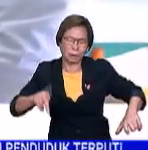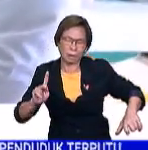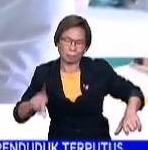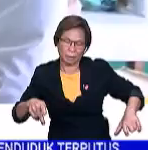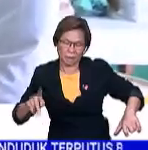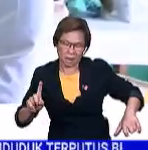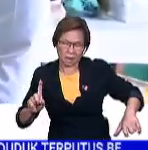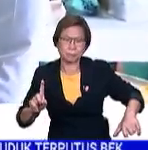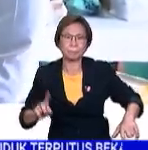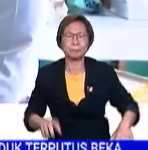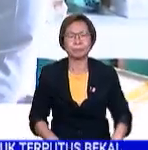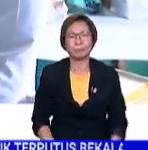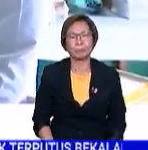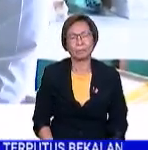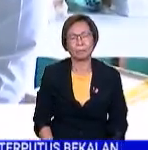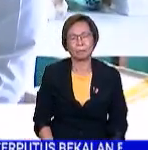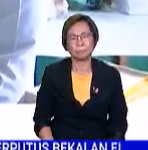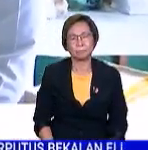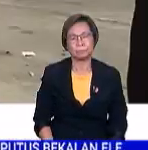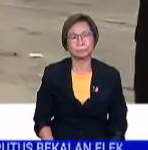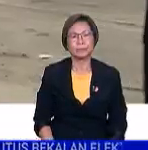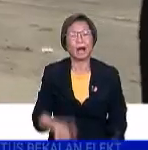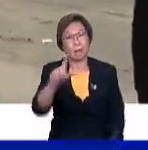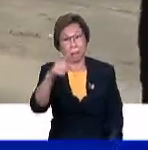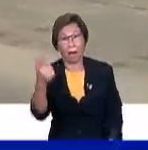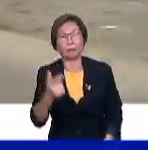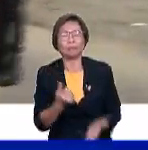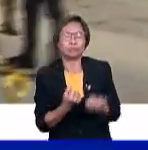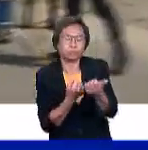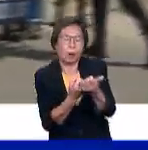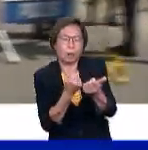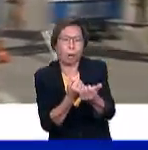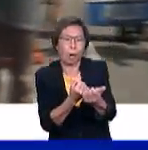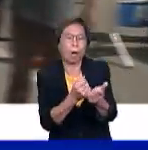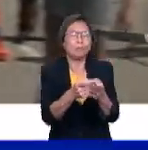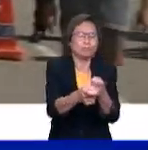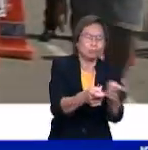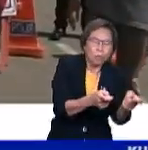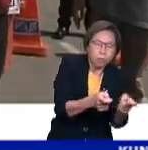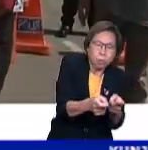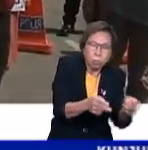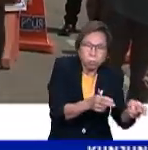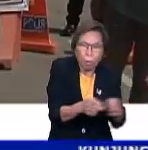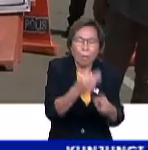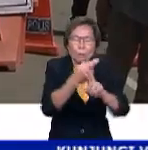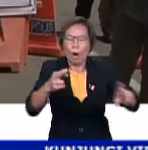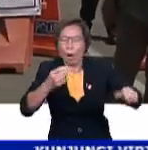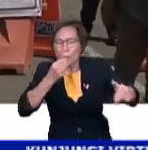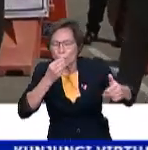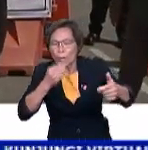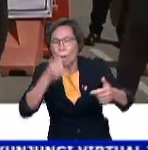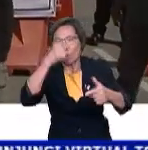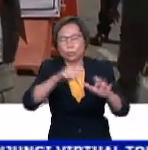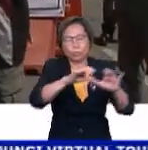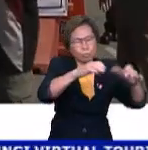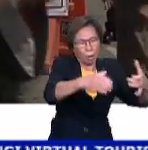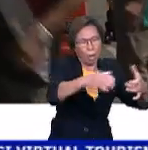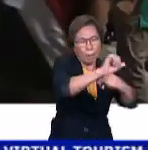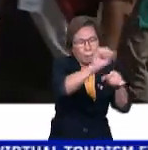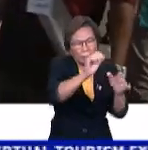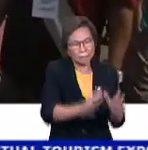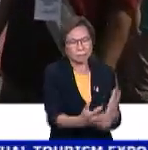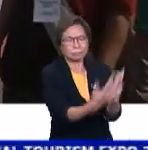perketakan PKPD. Manakala selebihnya untuk menampung kos pengurusan penyediaan makanan kepada pasukan